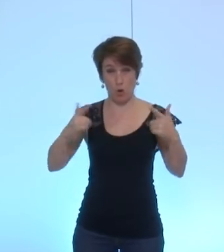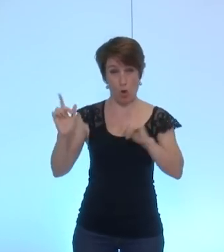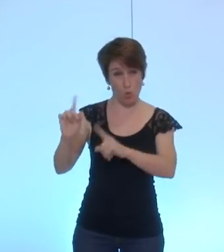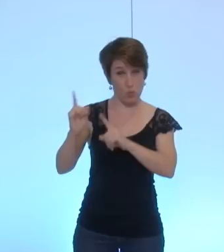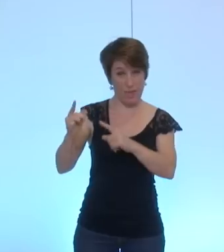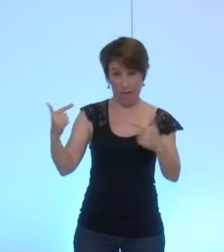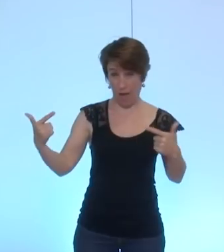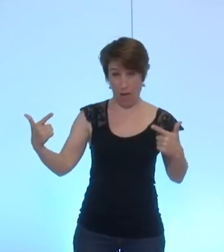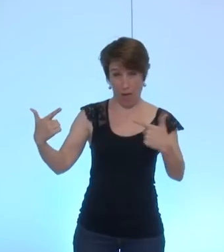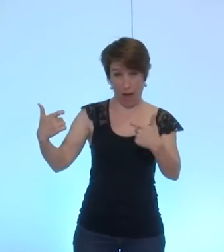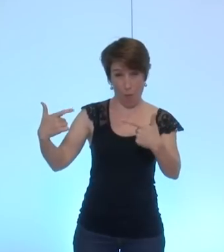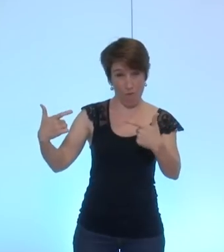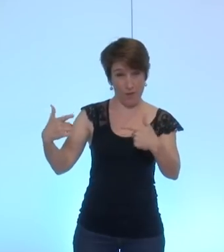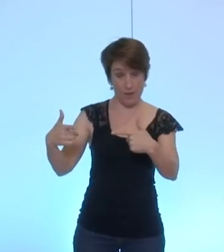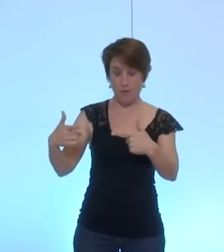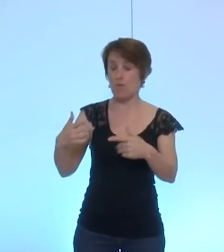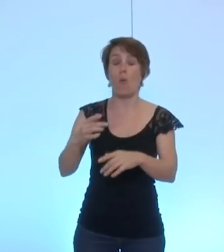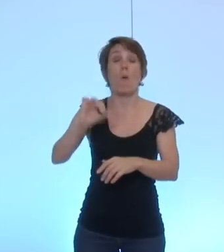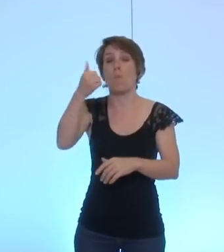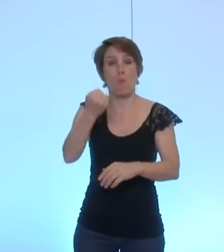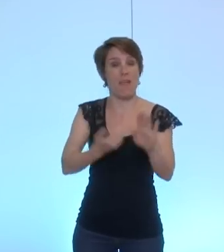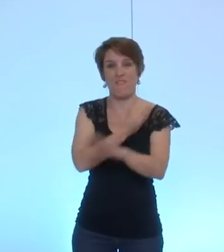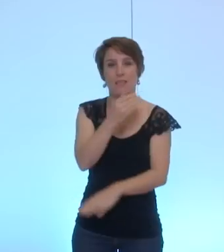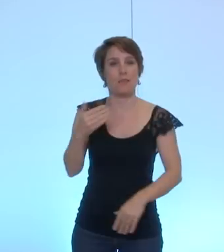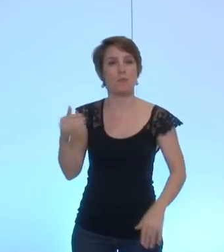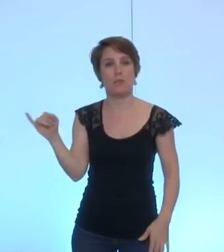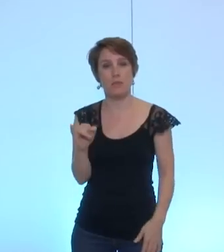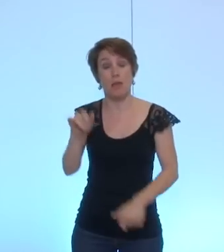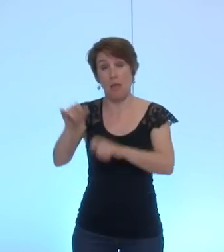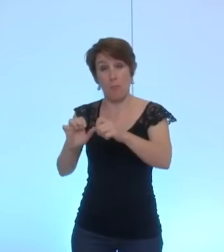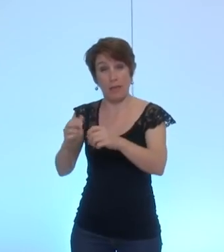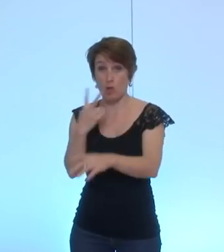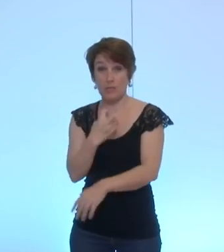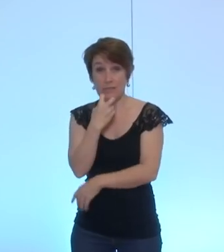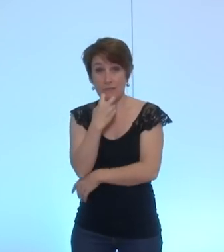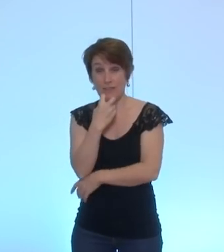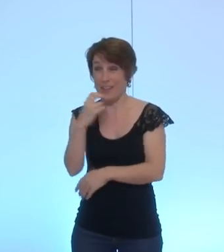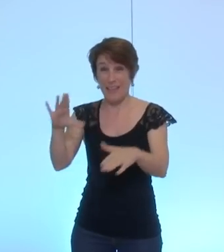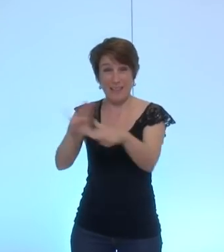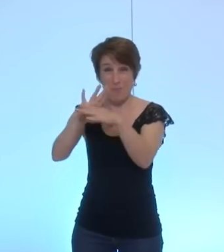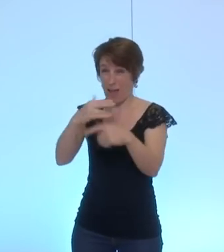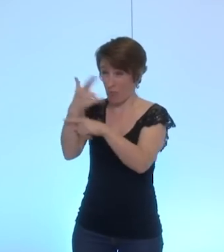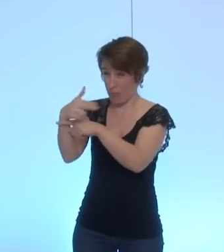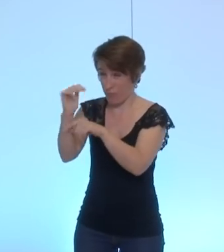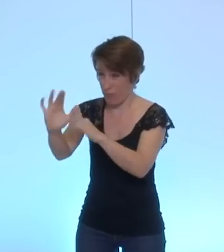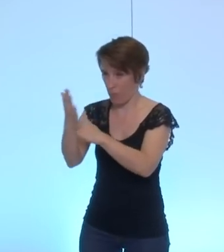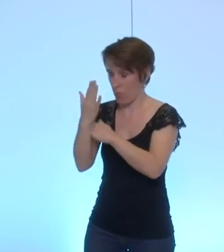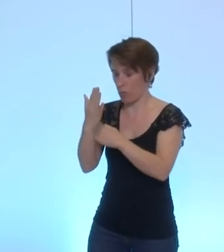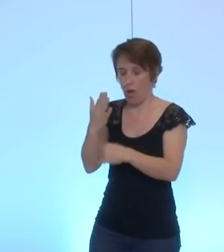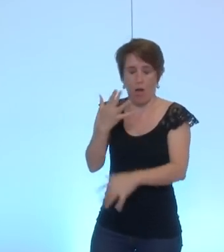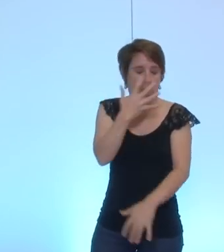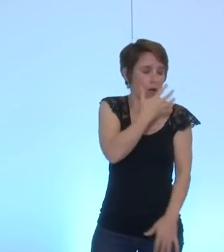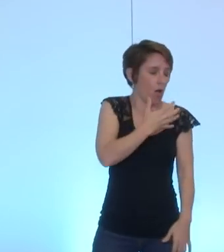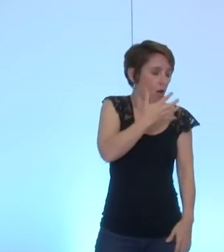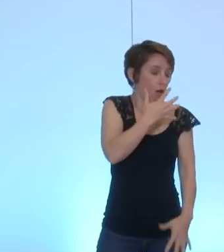dont les populations civiles sont les premières victimes et que les images qui nous sont données à voir sont tout simplement insupportables